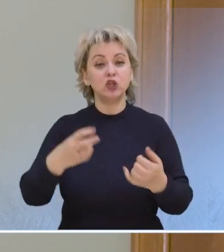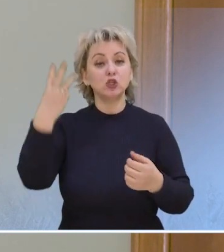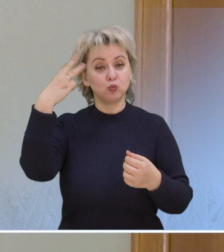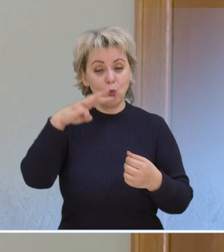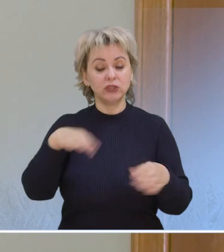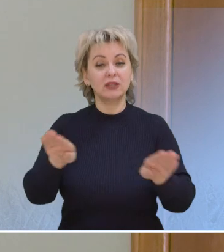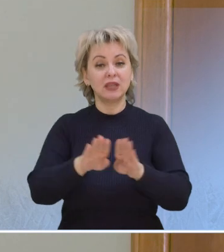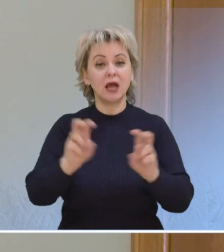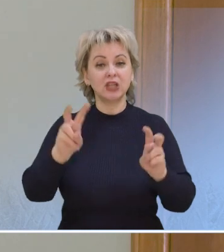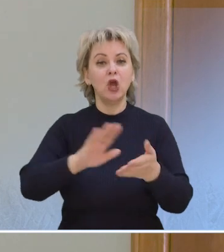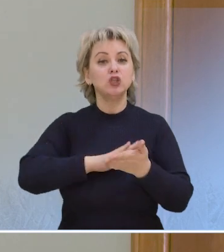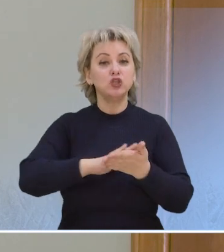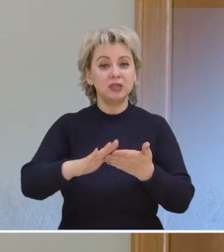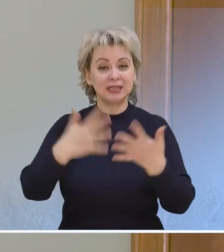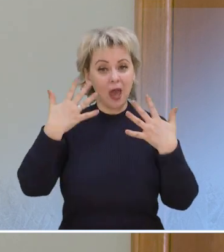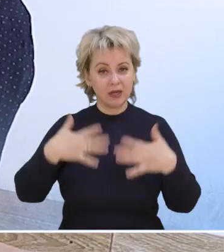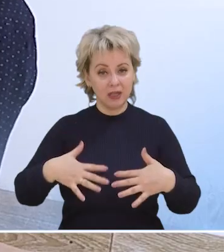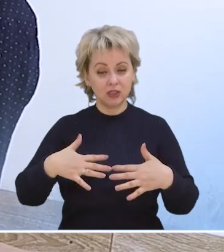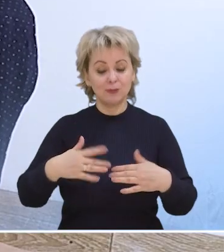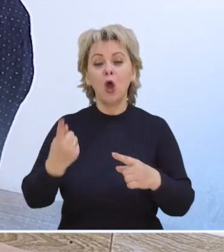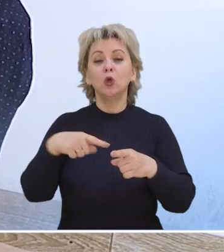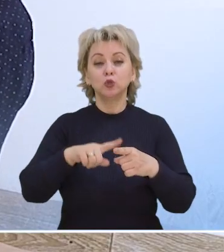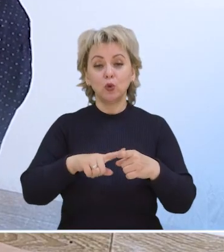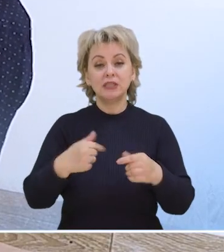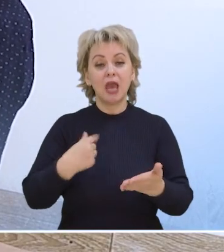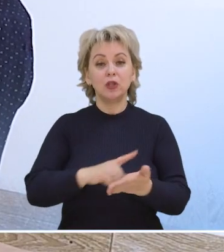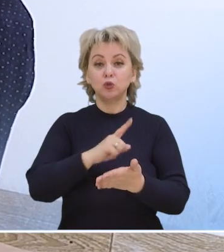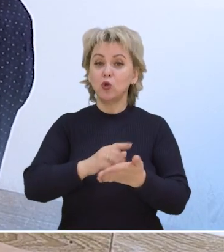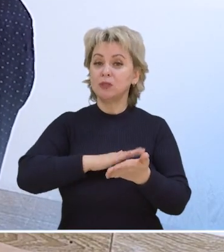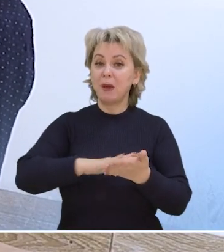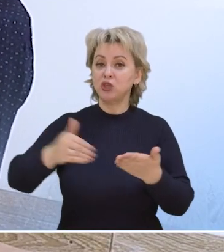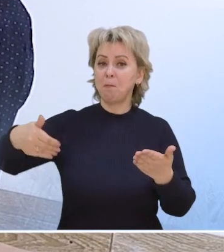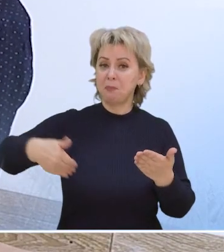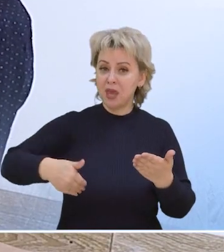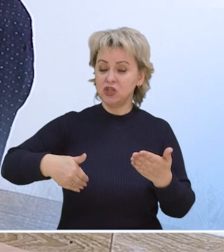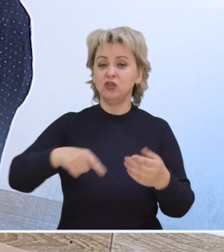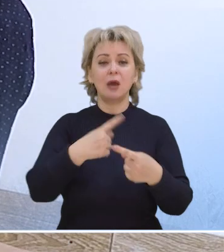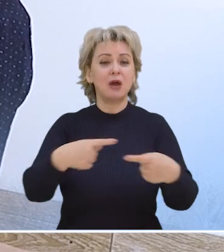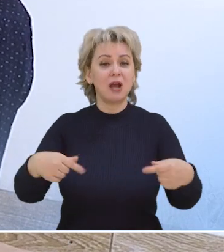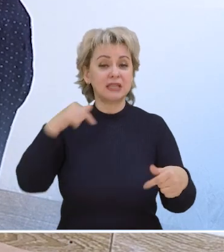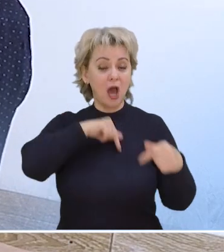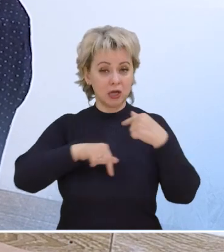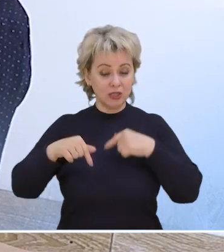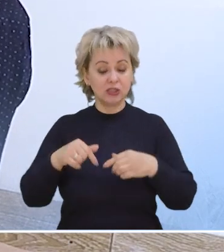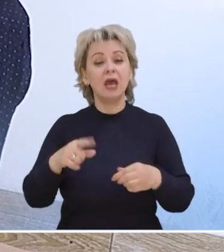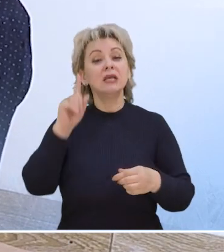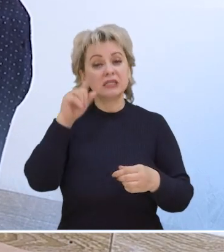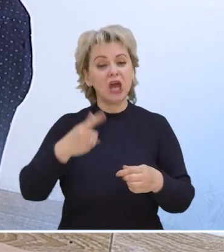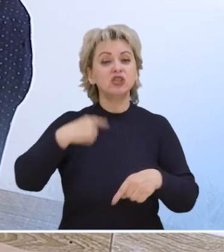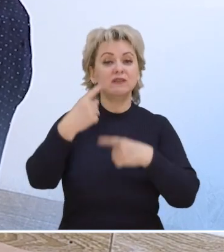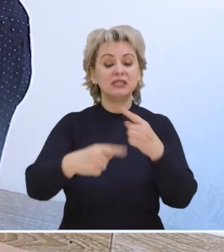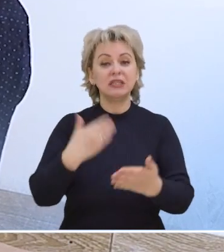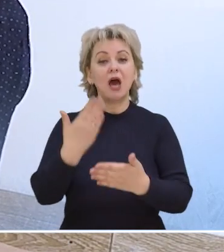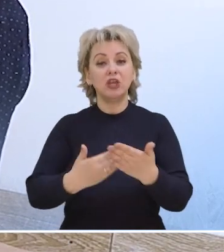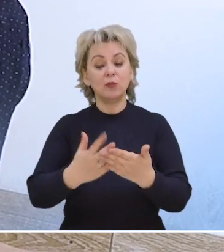сейчас очень модно так называемые чистки. То есть, я должен почистить печень, желчный пузырь или кишечник. Ну,